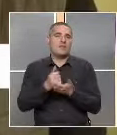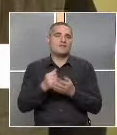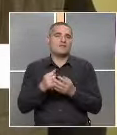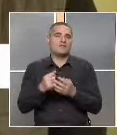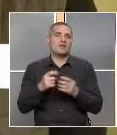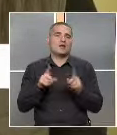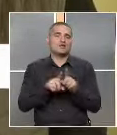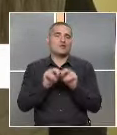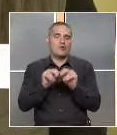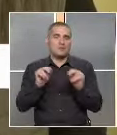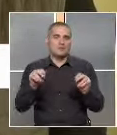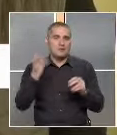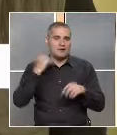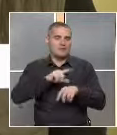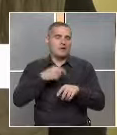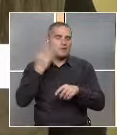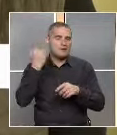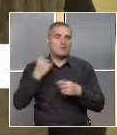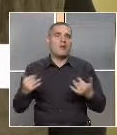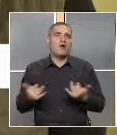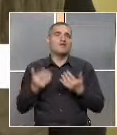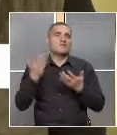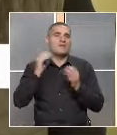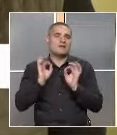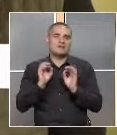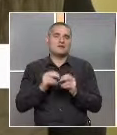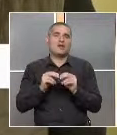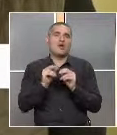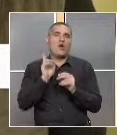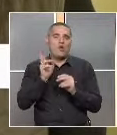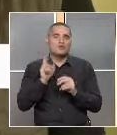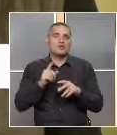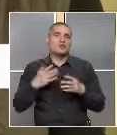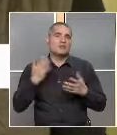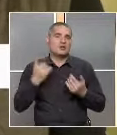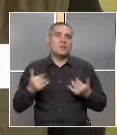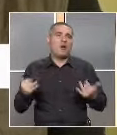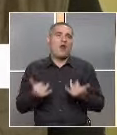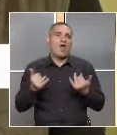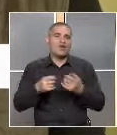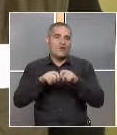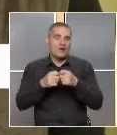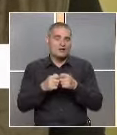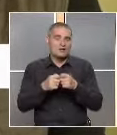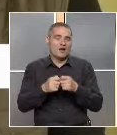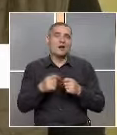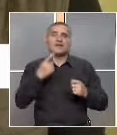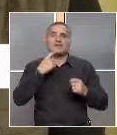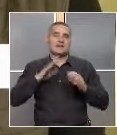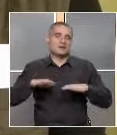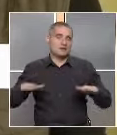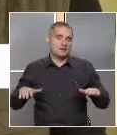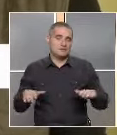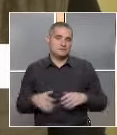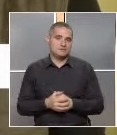обучителна. Преди време беше по-лесно. Тогава бяхме истински учители, защото имаше по-леки, уврежденията бяха по-леки на децата.